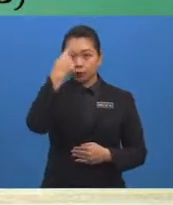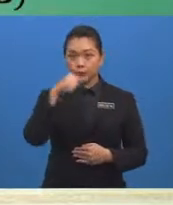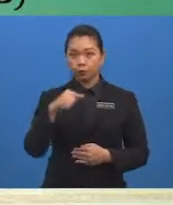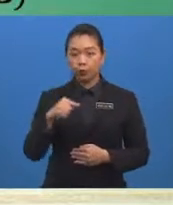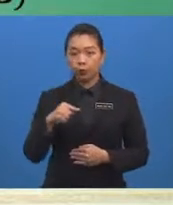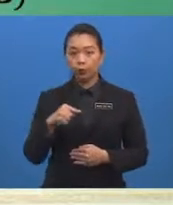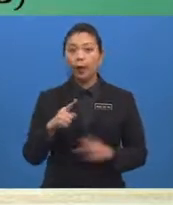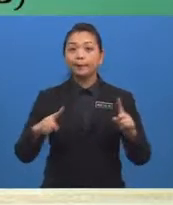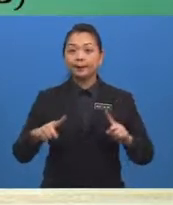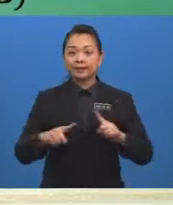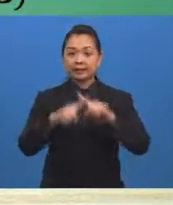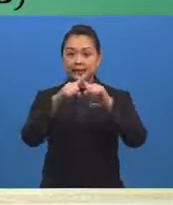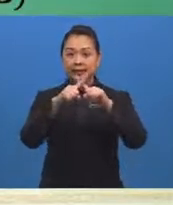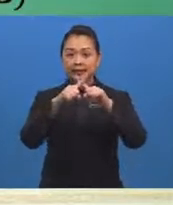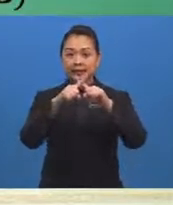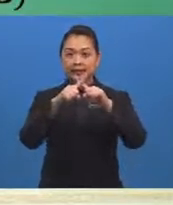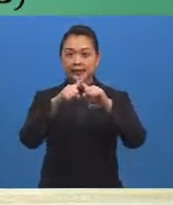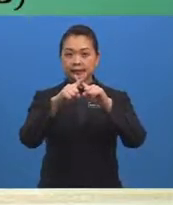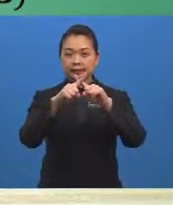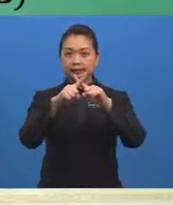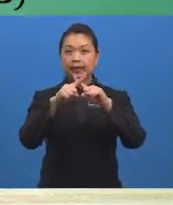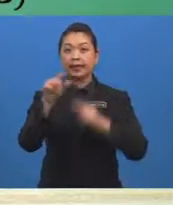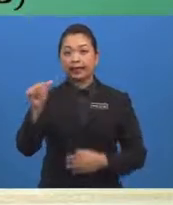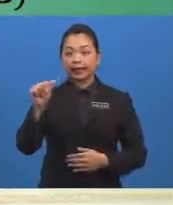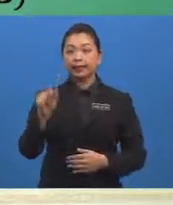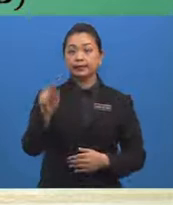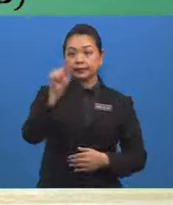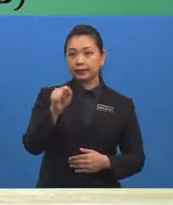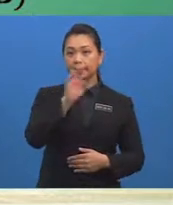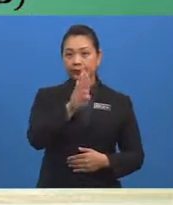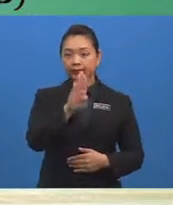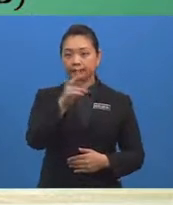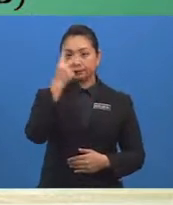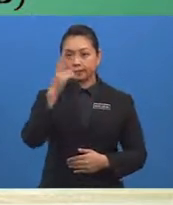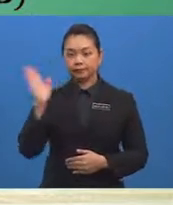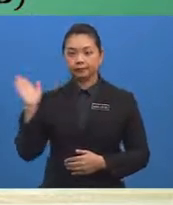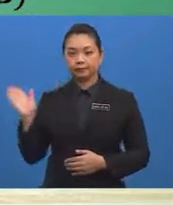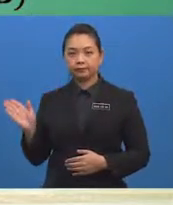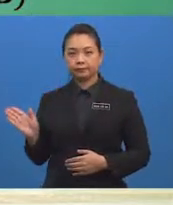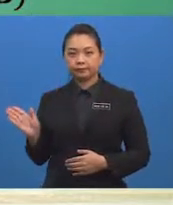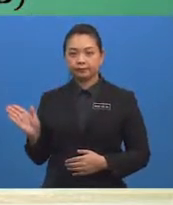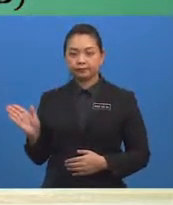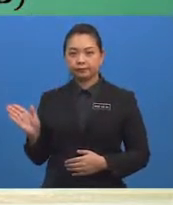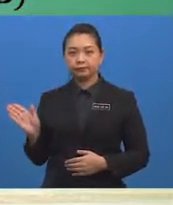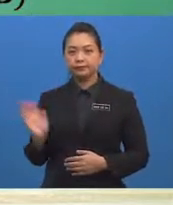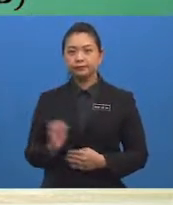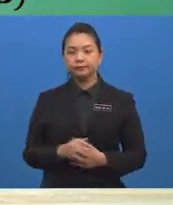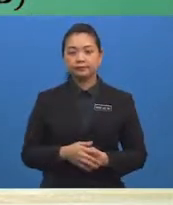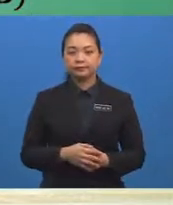antara peristiwa A dan peristiwa B, ianya bersamaan dengan hasil darab,